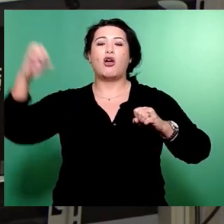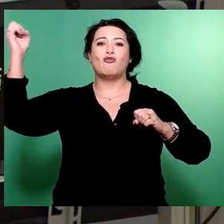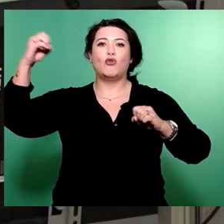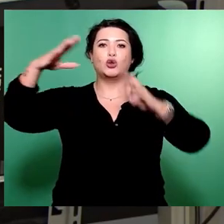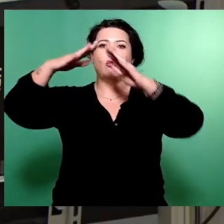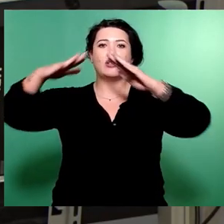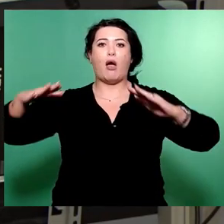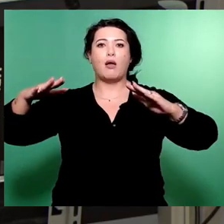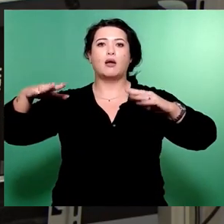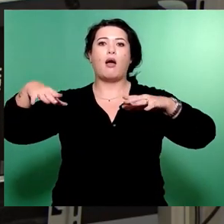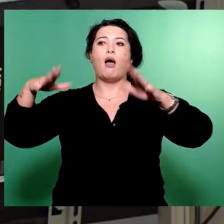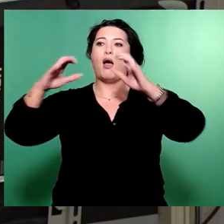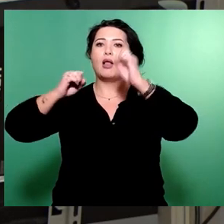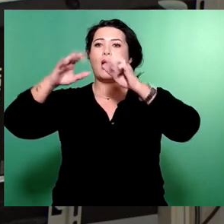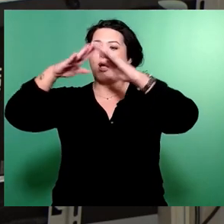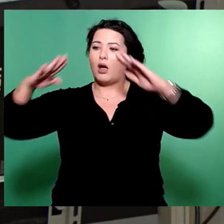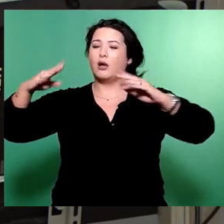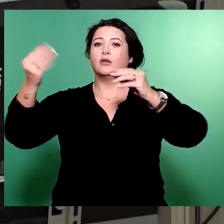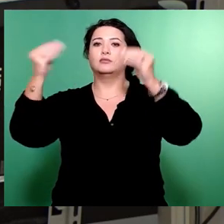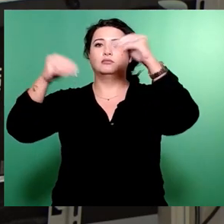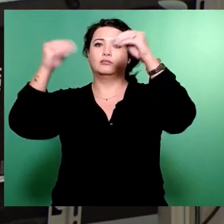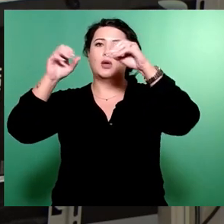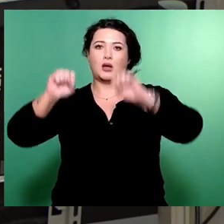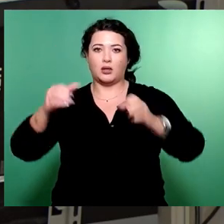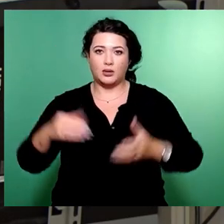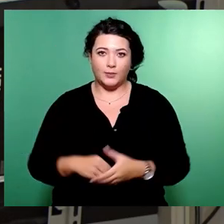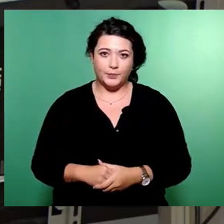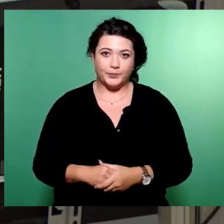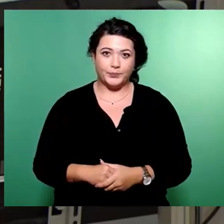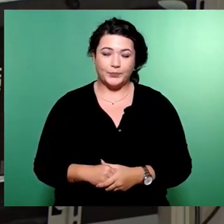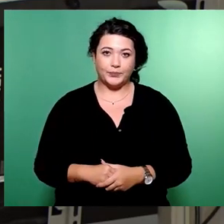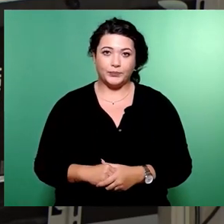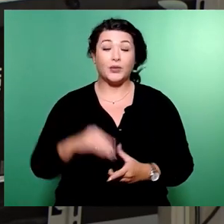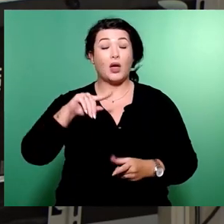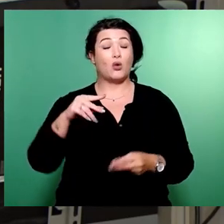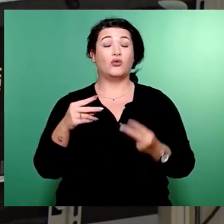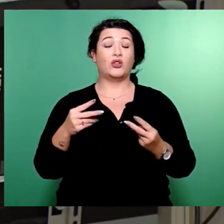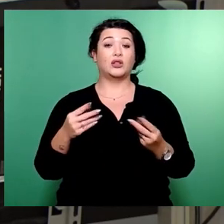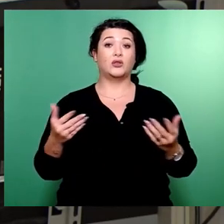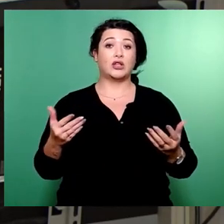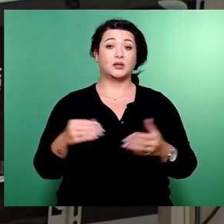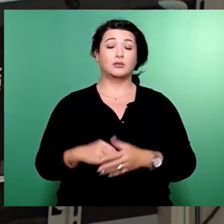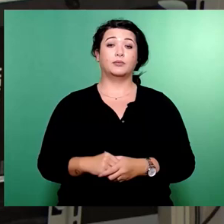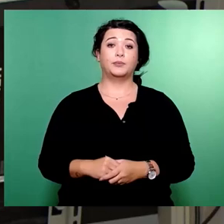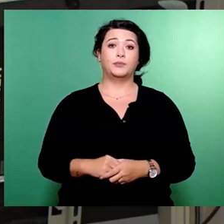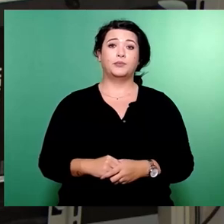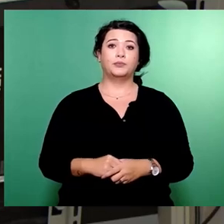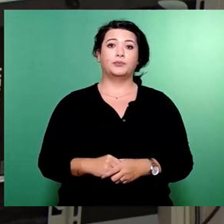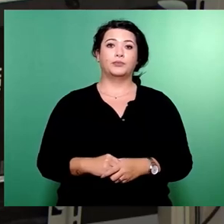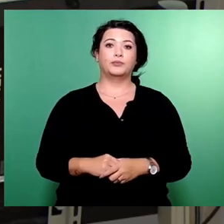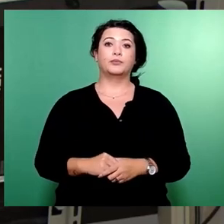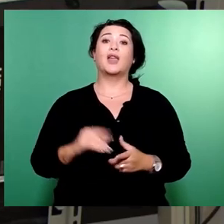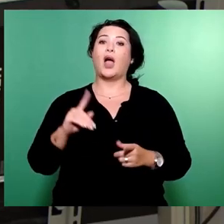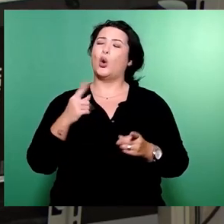aufgesetzt werden kann. Wir halten es ebenfalls für wichtig, dass, auch das ist zumindest mit einem